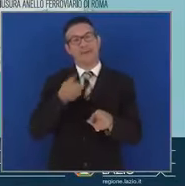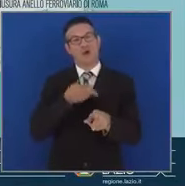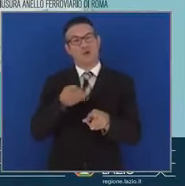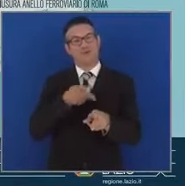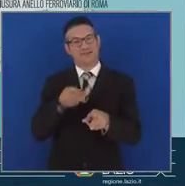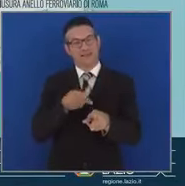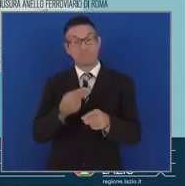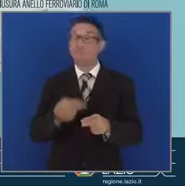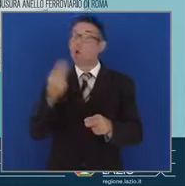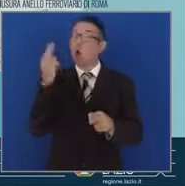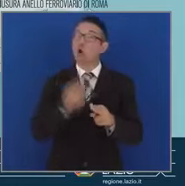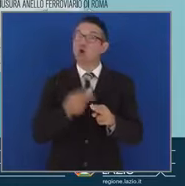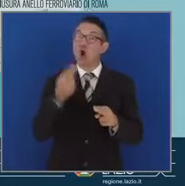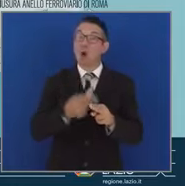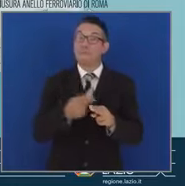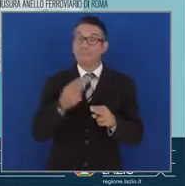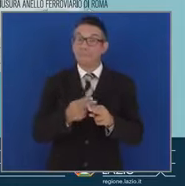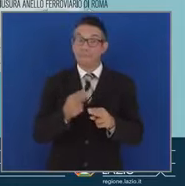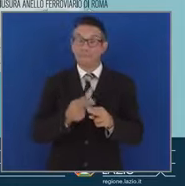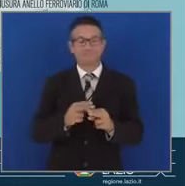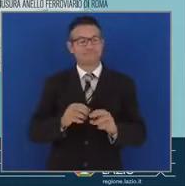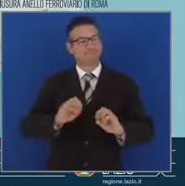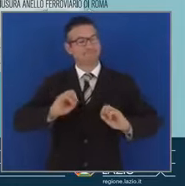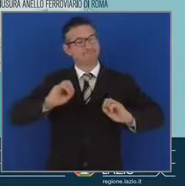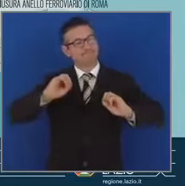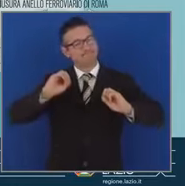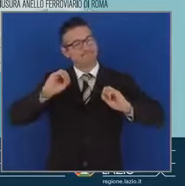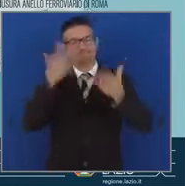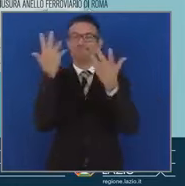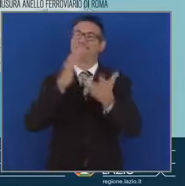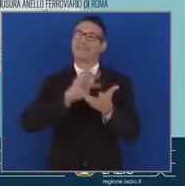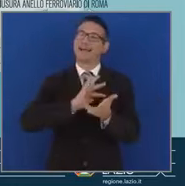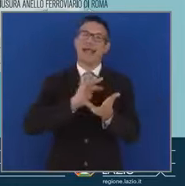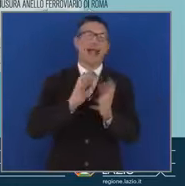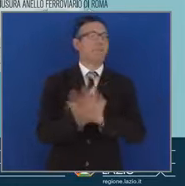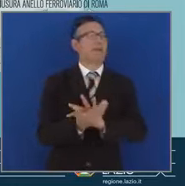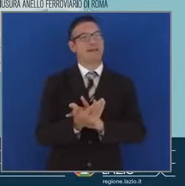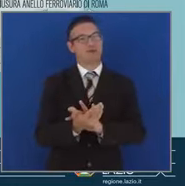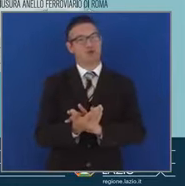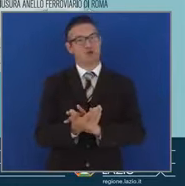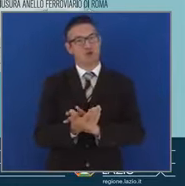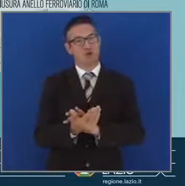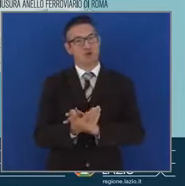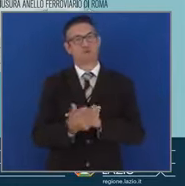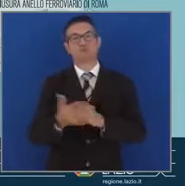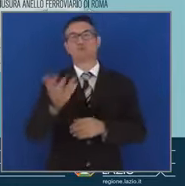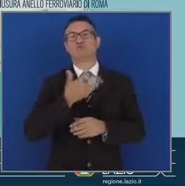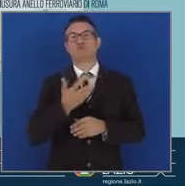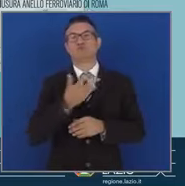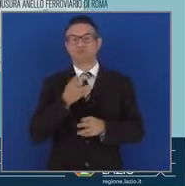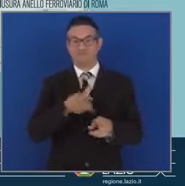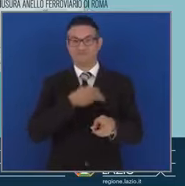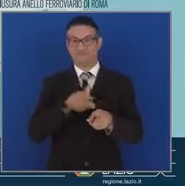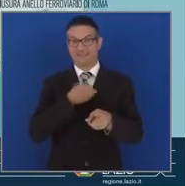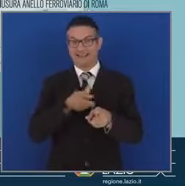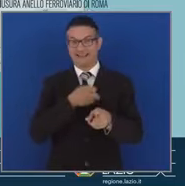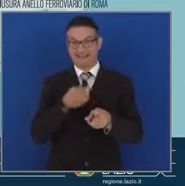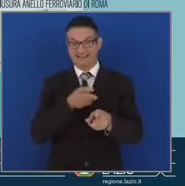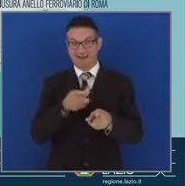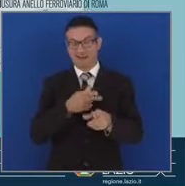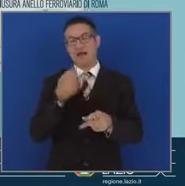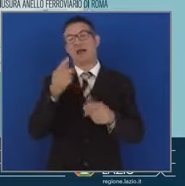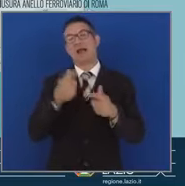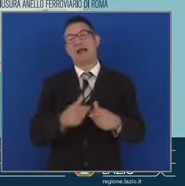rivoluzione, una vera e propria rivoluzione. Si parla dell'anello ferroviario che la capitale del